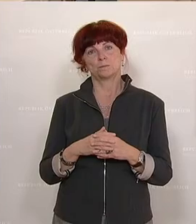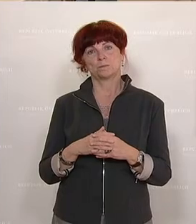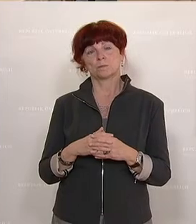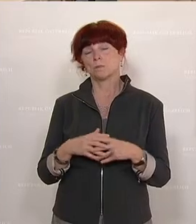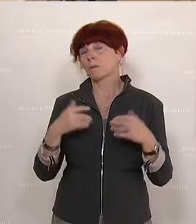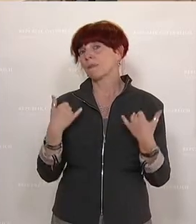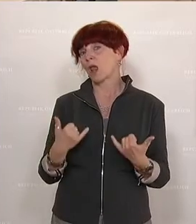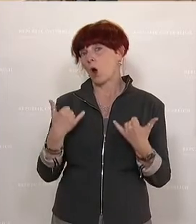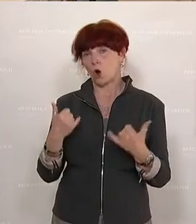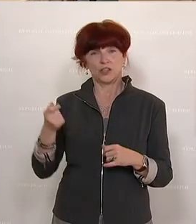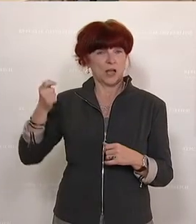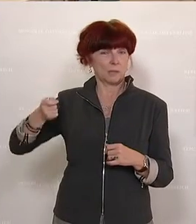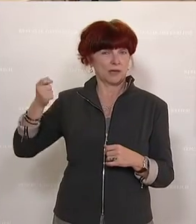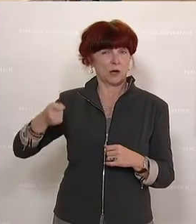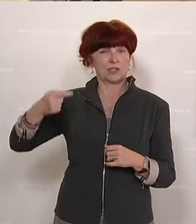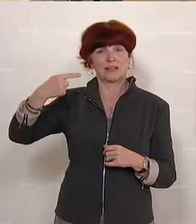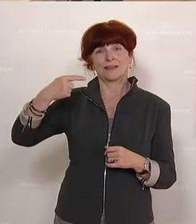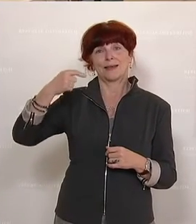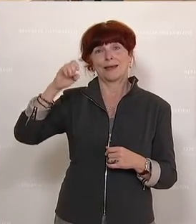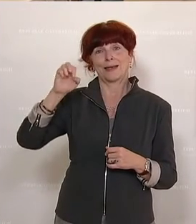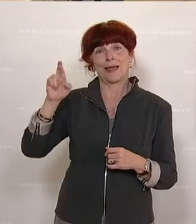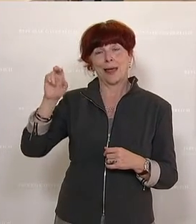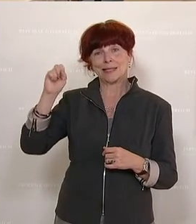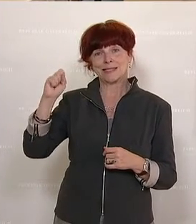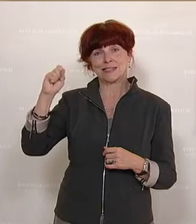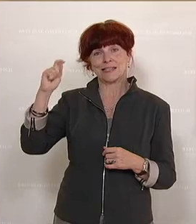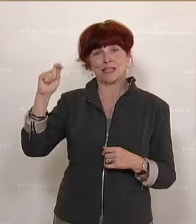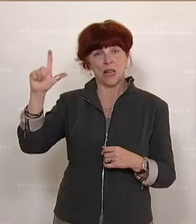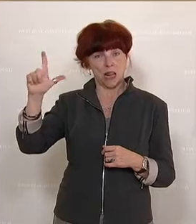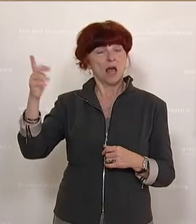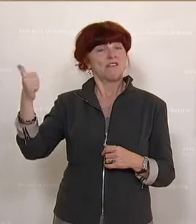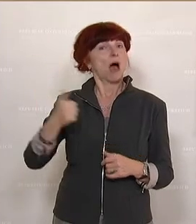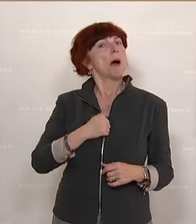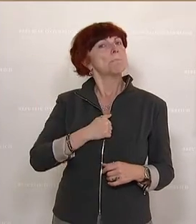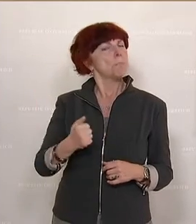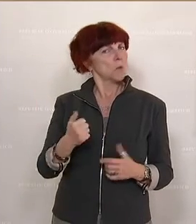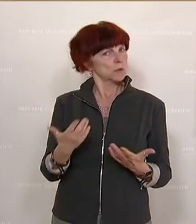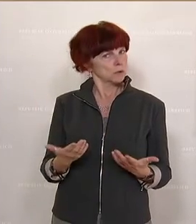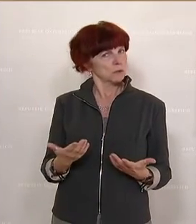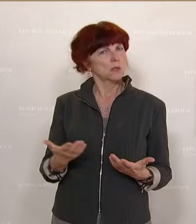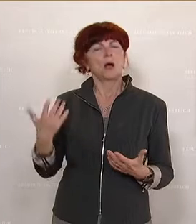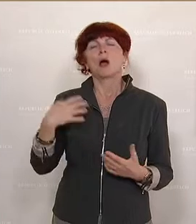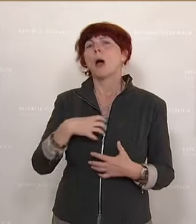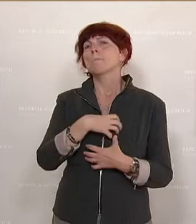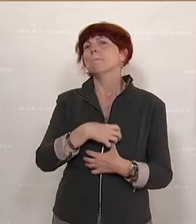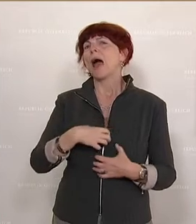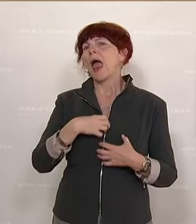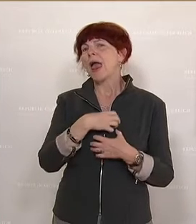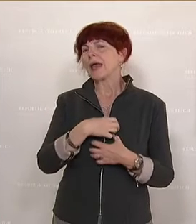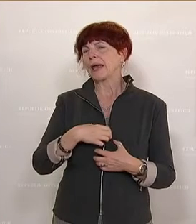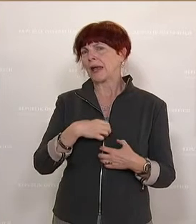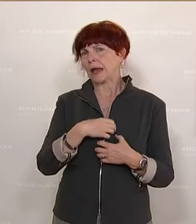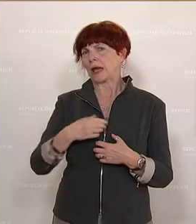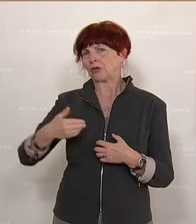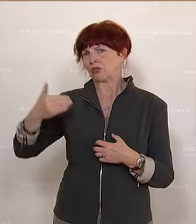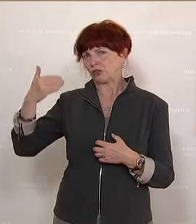Heute hat der Abgeordnete Gerstler wirklich Mut bewiesen. Ich bin voller Respekt. Er hat das bayerische Urgestein Franz Josef